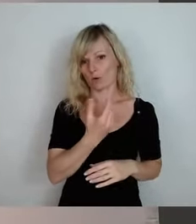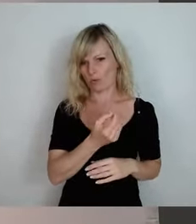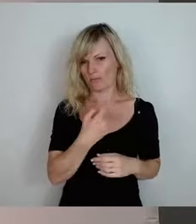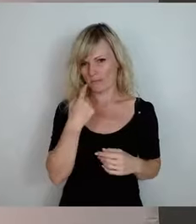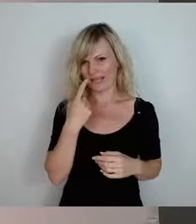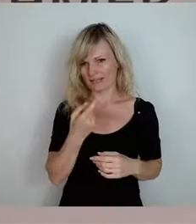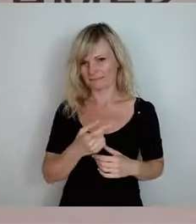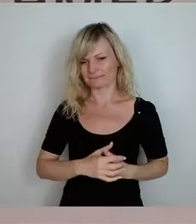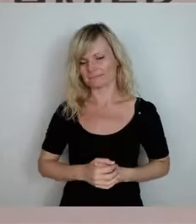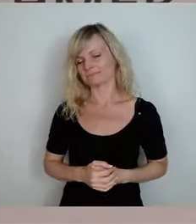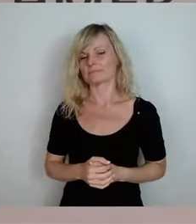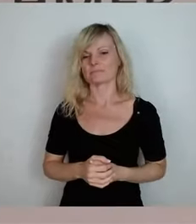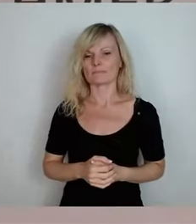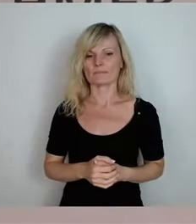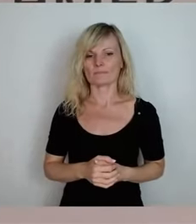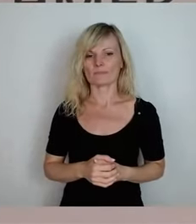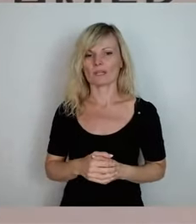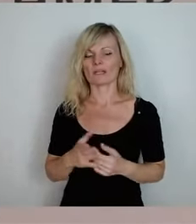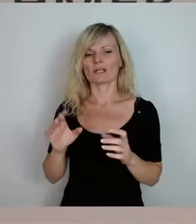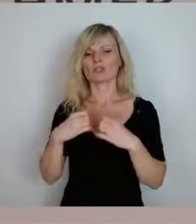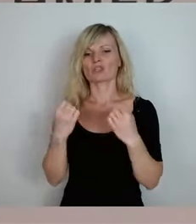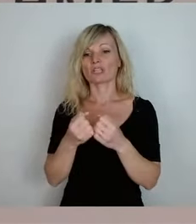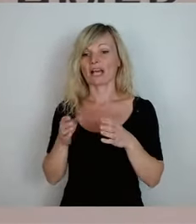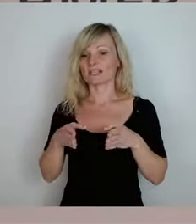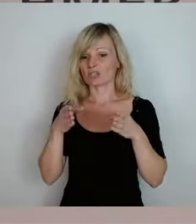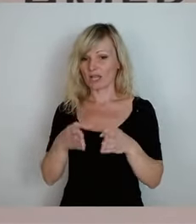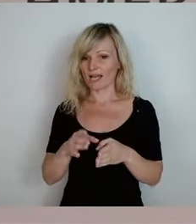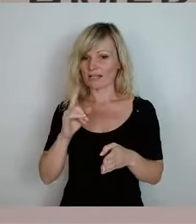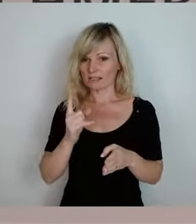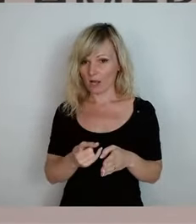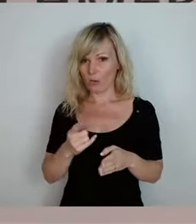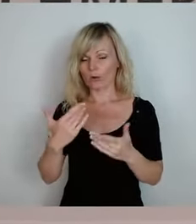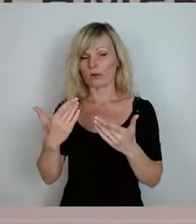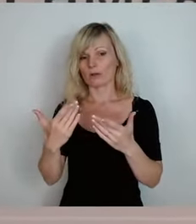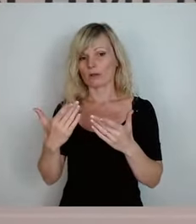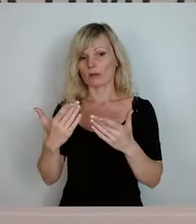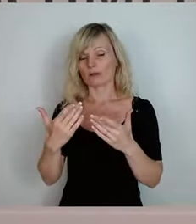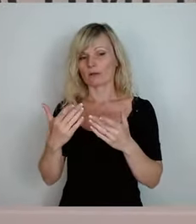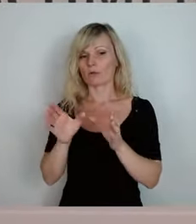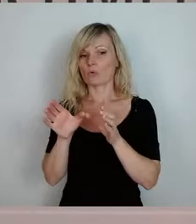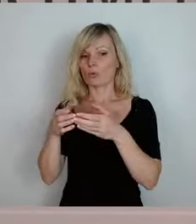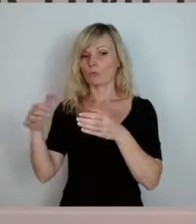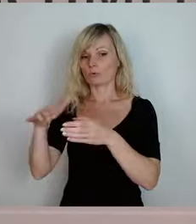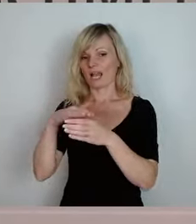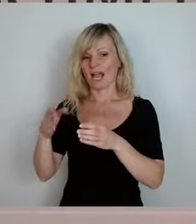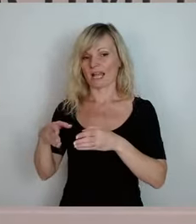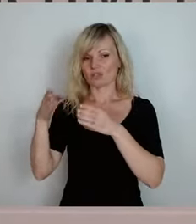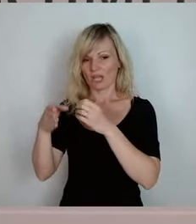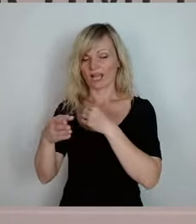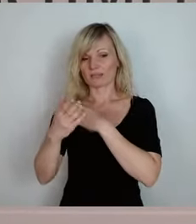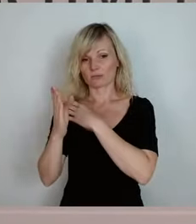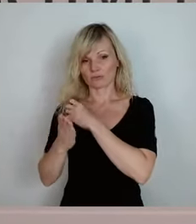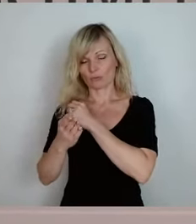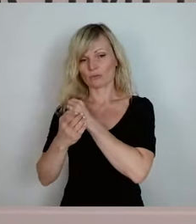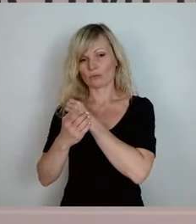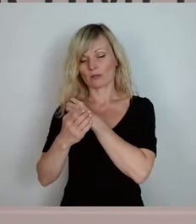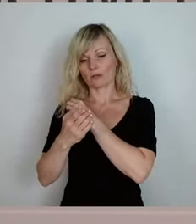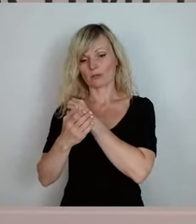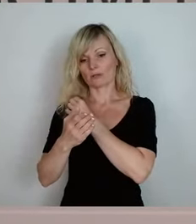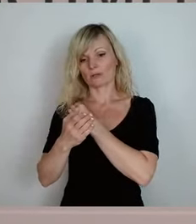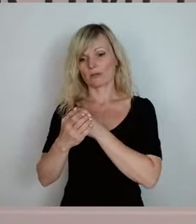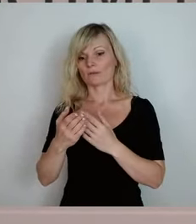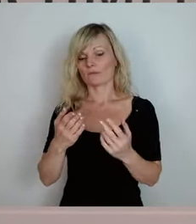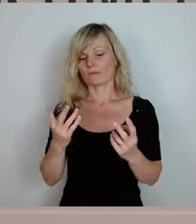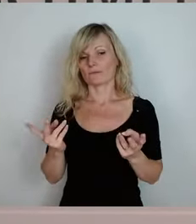Wir haben sowohl bei den Staatsstraßen wie auch bei den Kommunalstraßen, die ja gefördert werden, ein ähnliches Problem. Das Geld